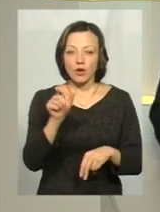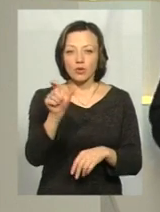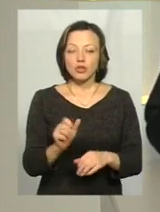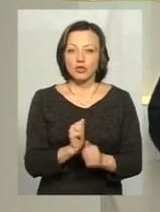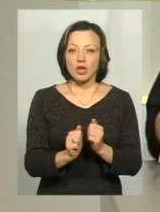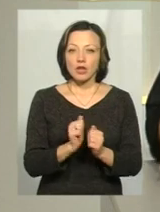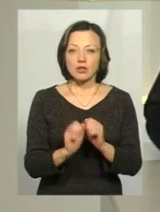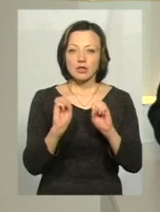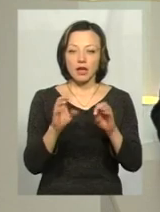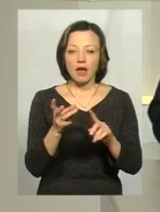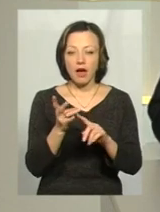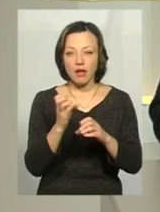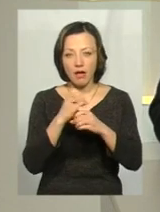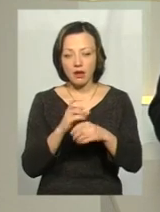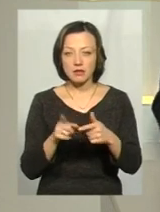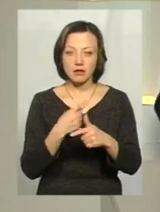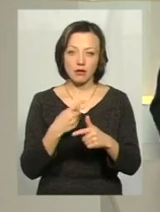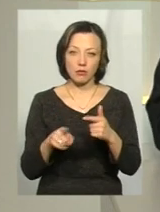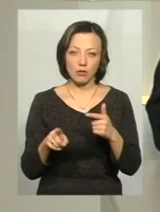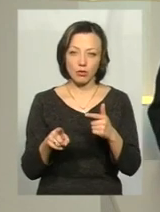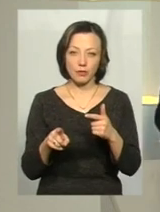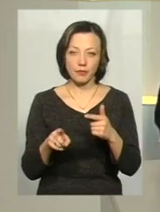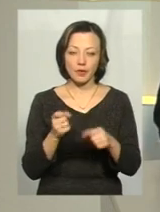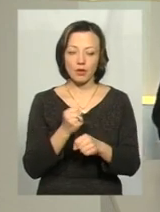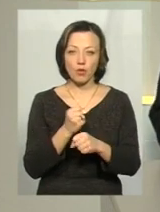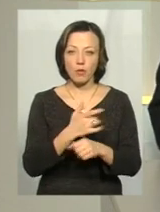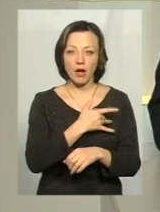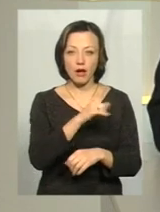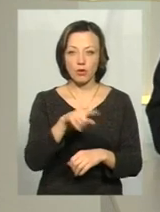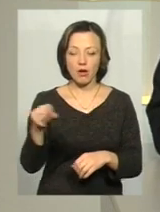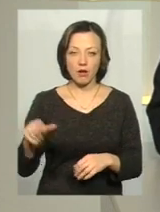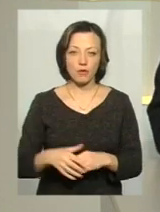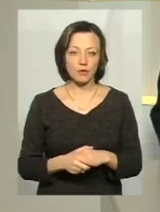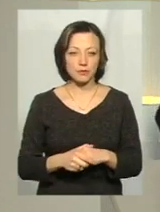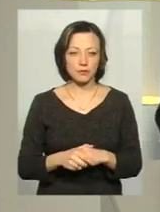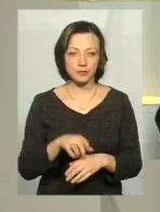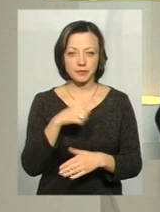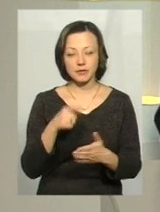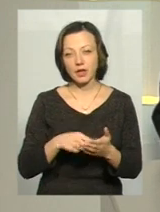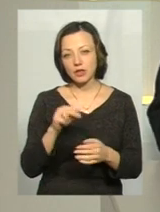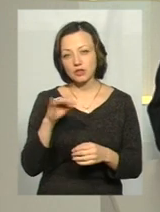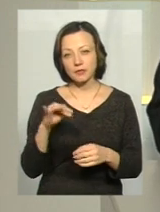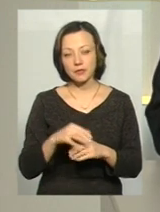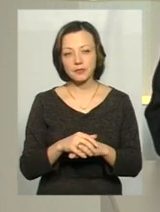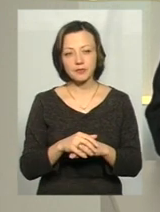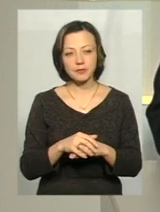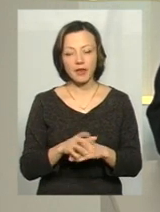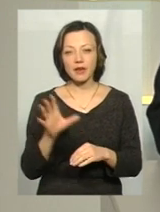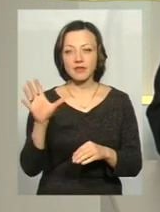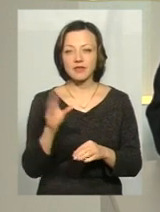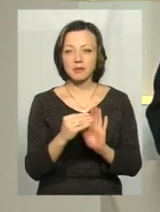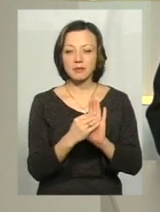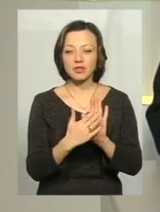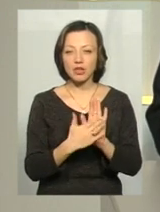дуже часто здає аналізи, чи їй роблять кардіограму серця? Всі призначення робить